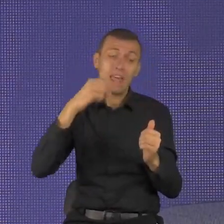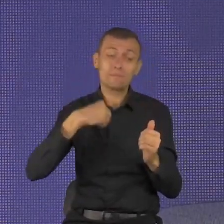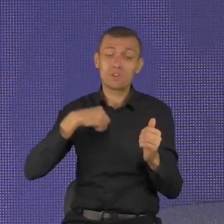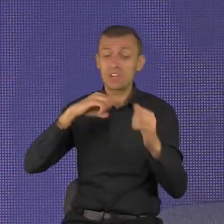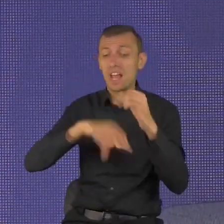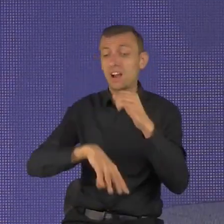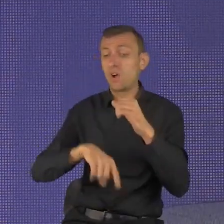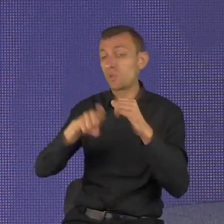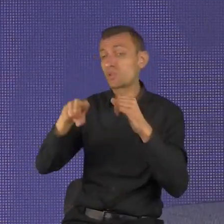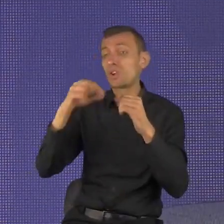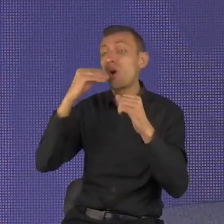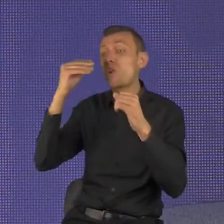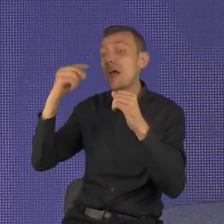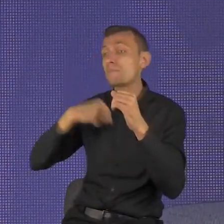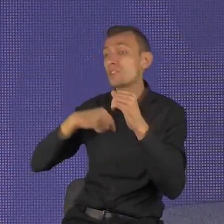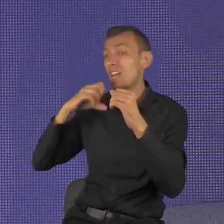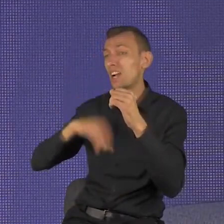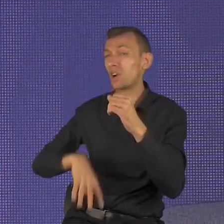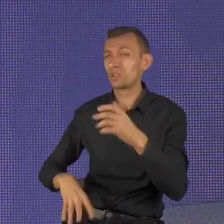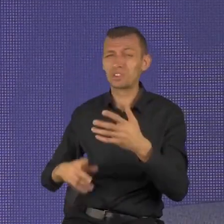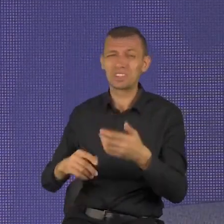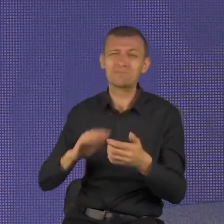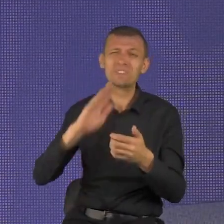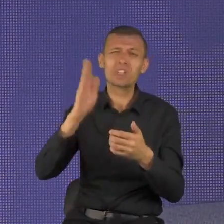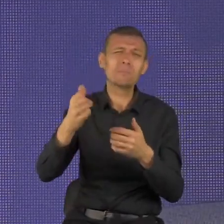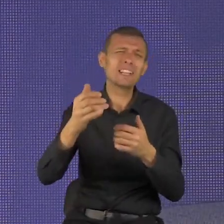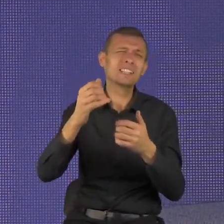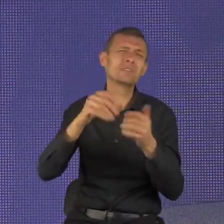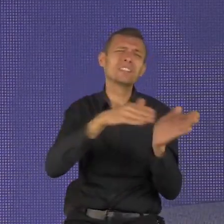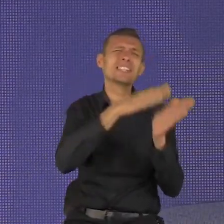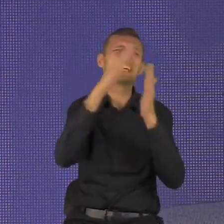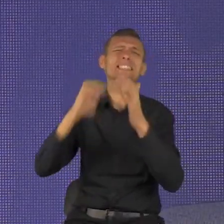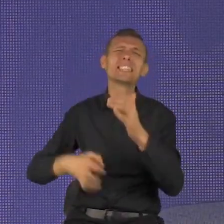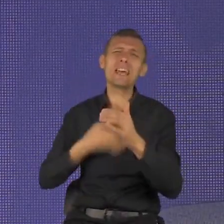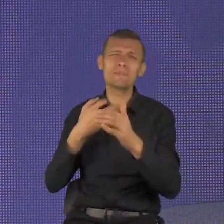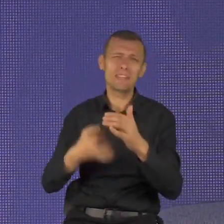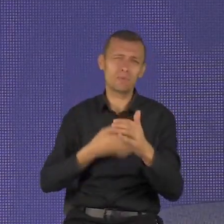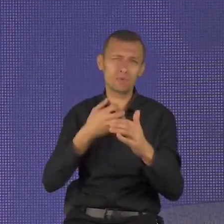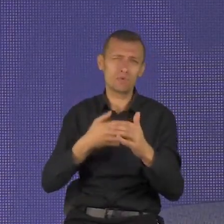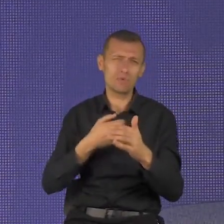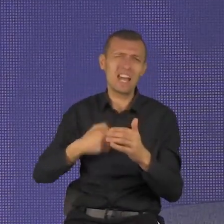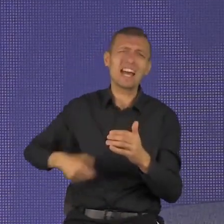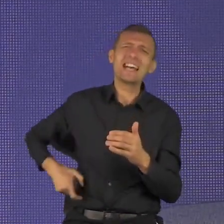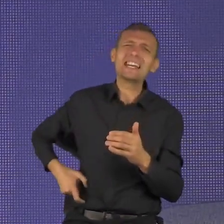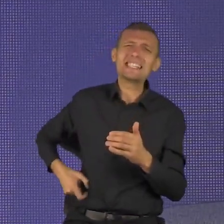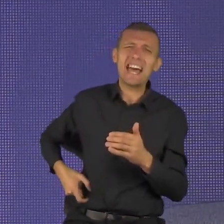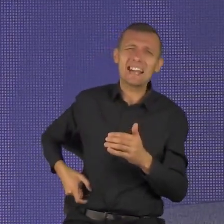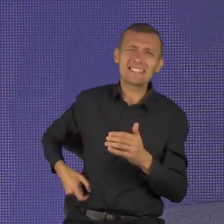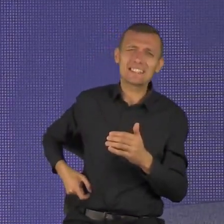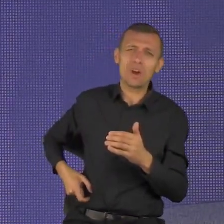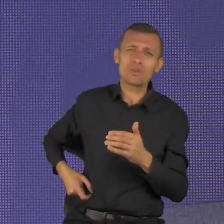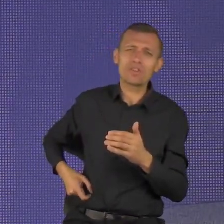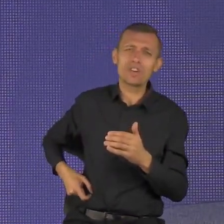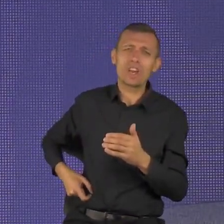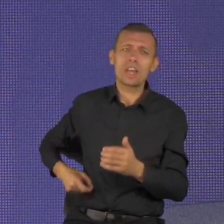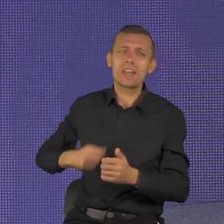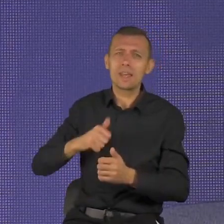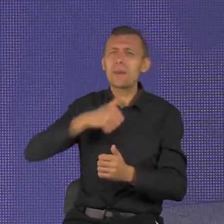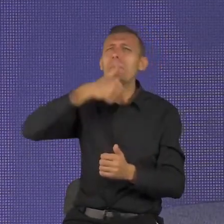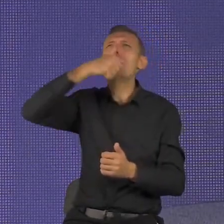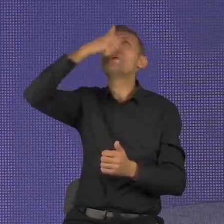Posłuchaj. Porównywanie się i zadowolenie to dwaj śmiertelni wrogowie. Słyszysz?